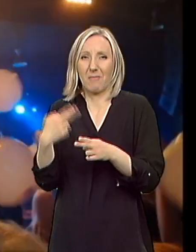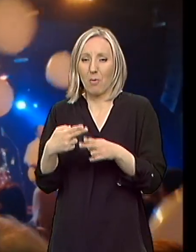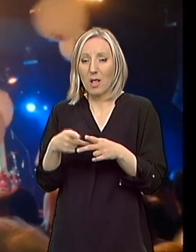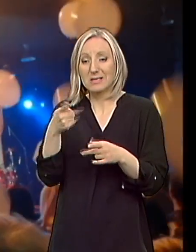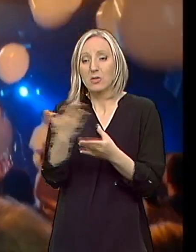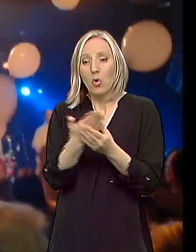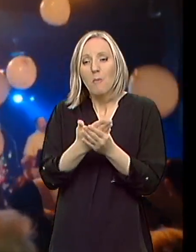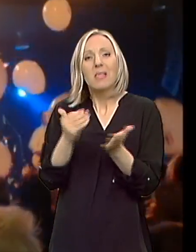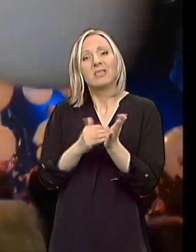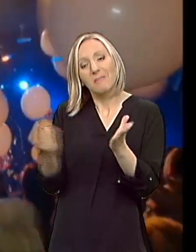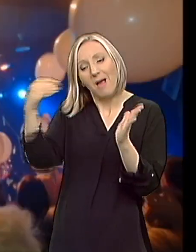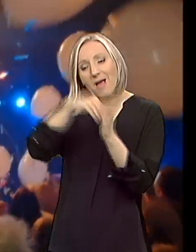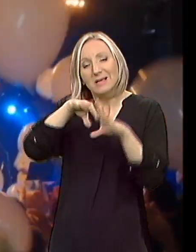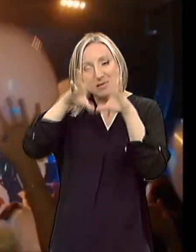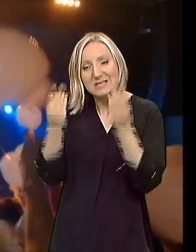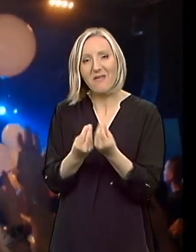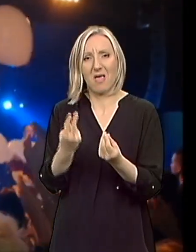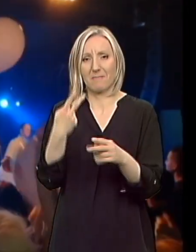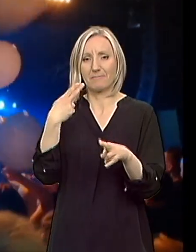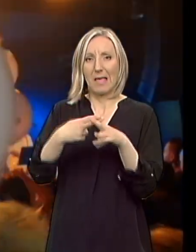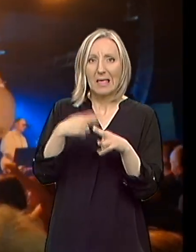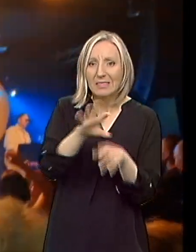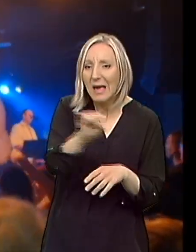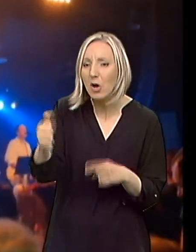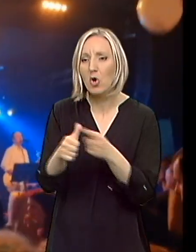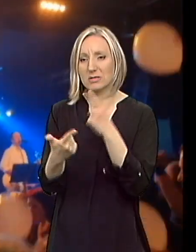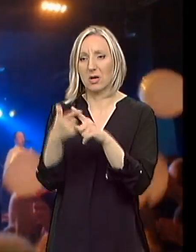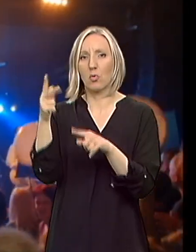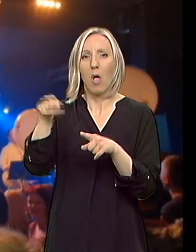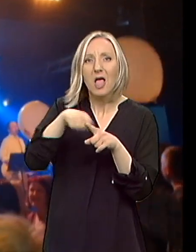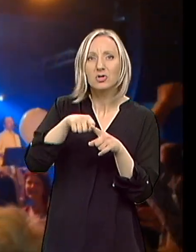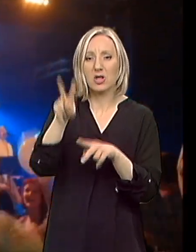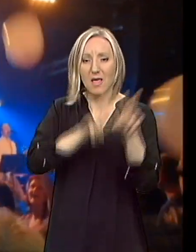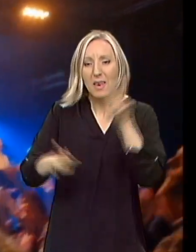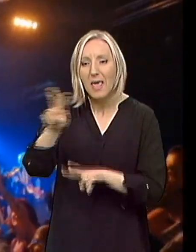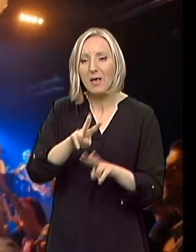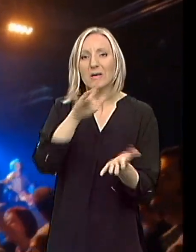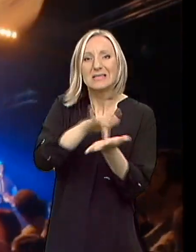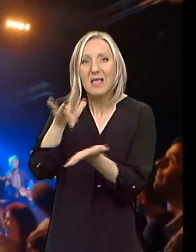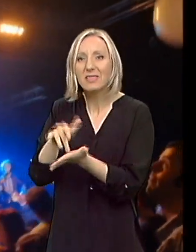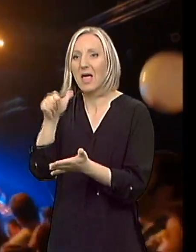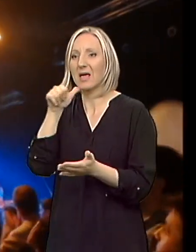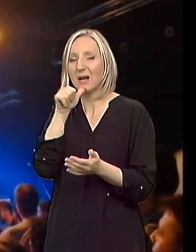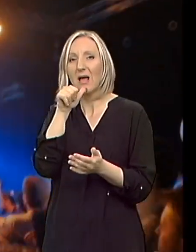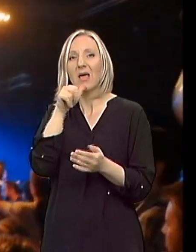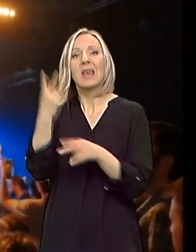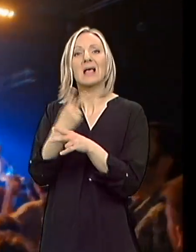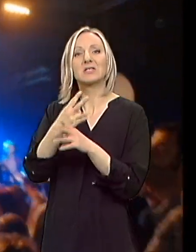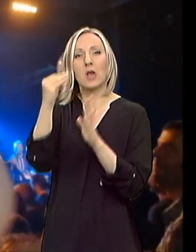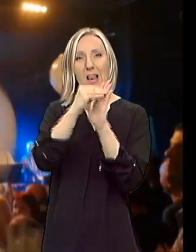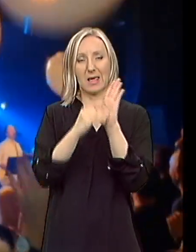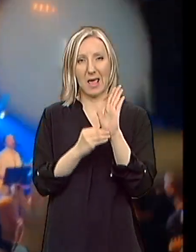se odnosi na redke bolesti. Diagnostiku, lečenje, negu, uspostavljanje centara, uspostavljanje nacionalnog registra.